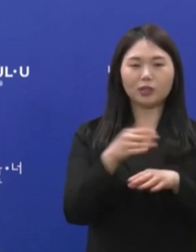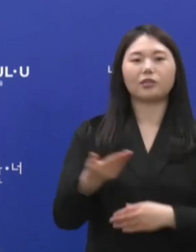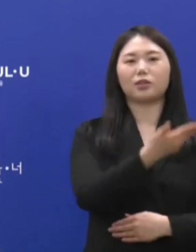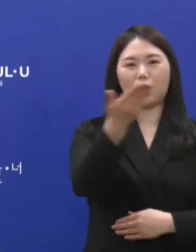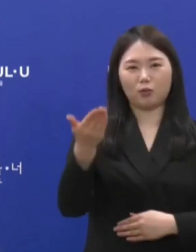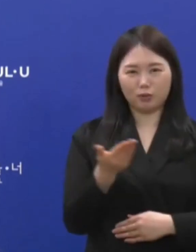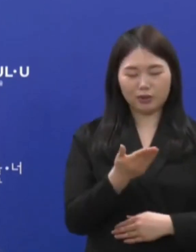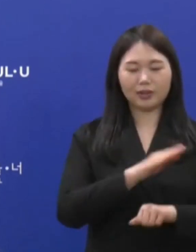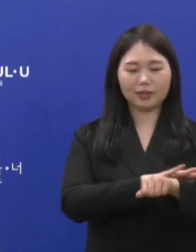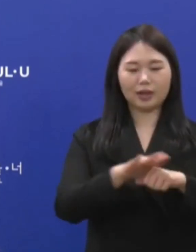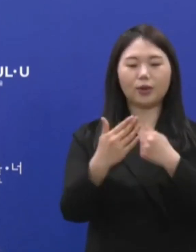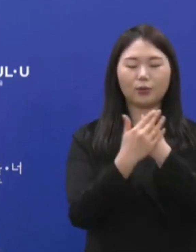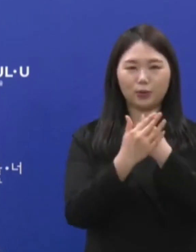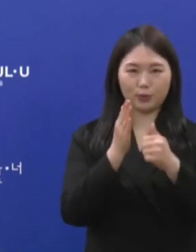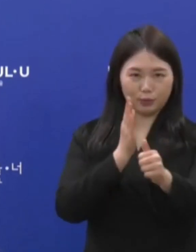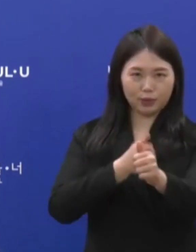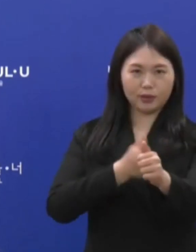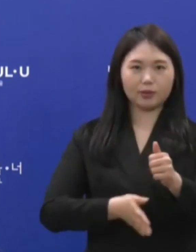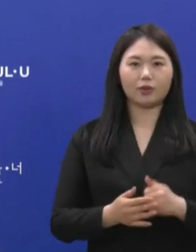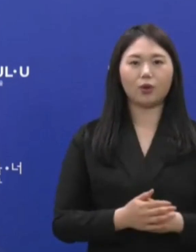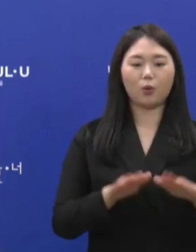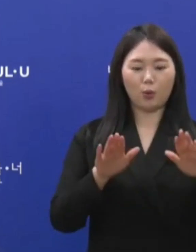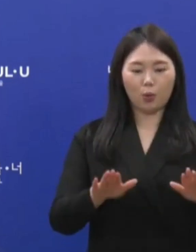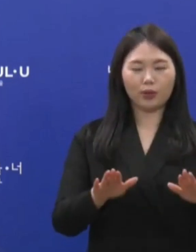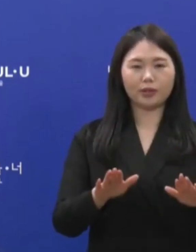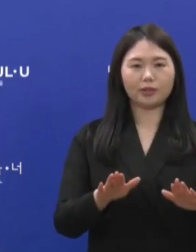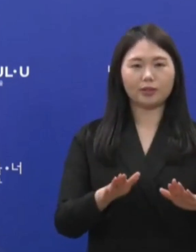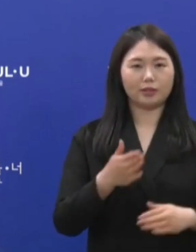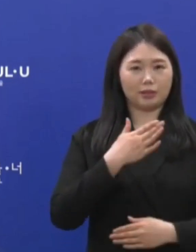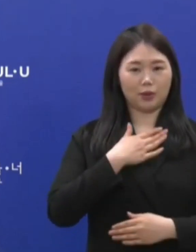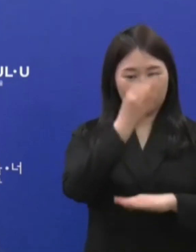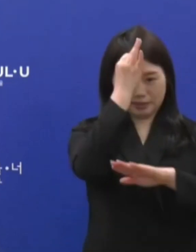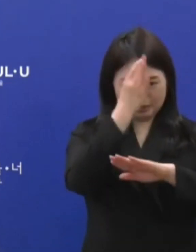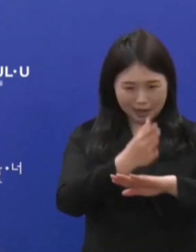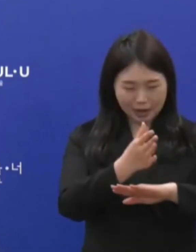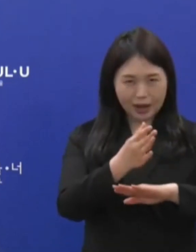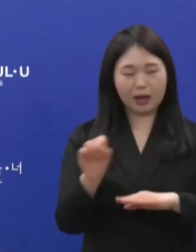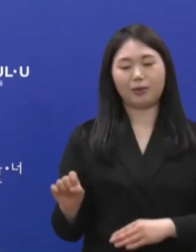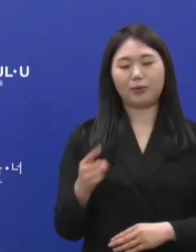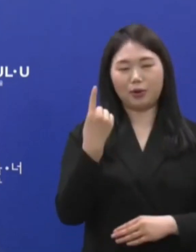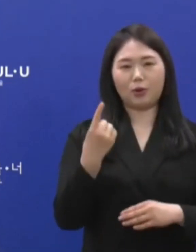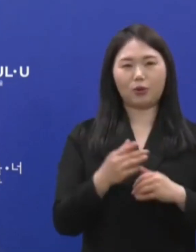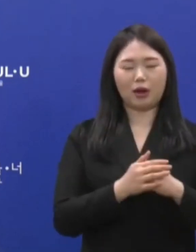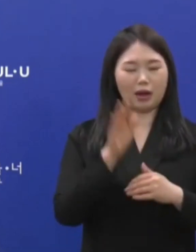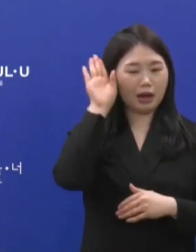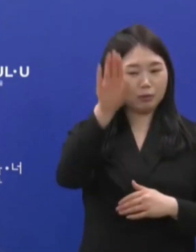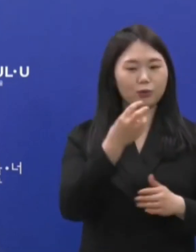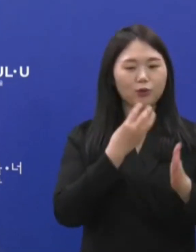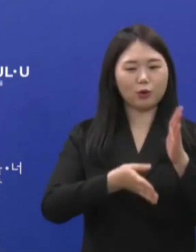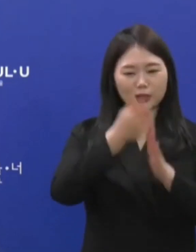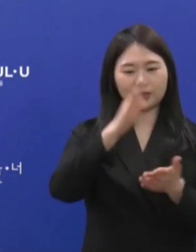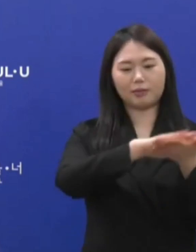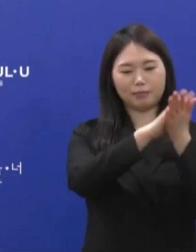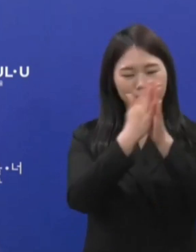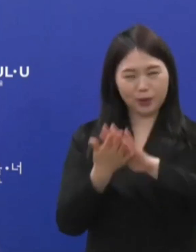당부드립니다. 오늘 저의 사과를 계기로 달라진 서울시가 될 것이라는 믿음을 서울시민뿐 아니라